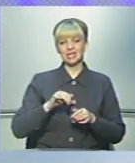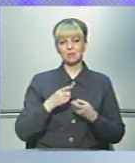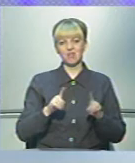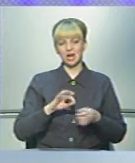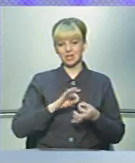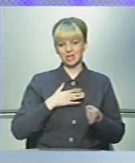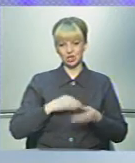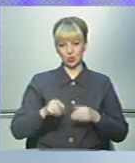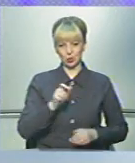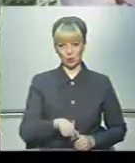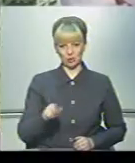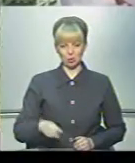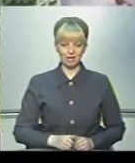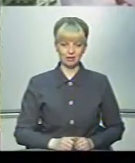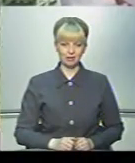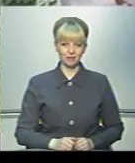наші кореспонденти.